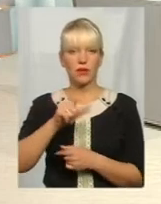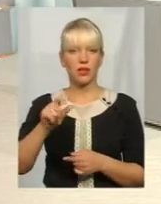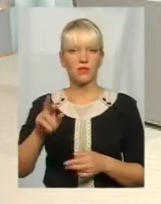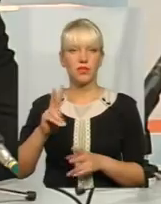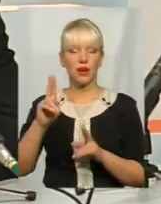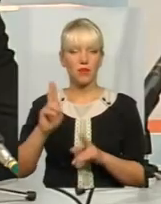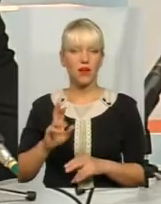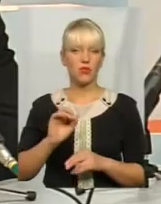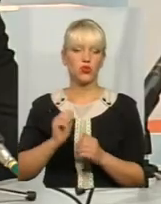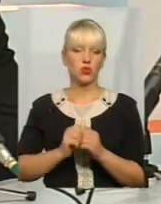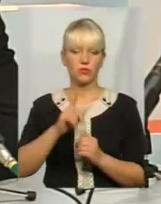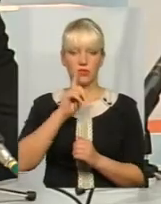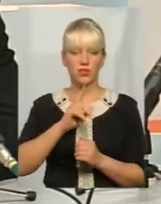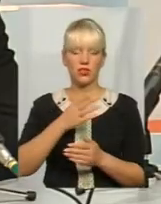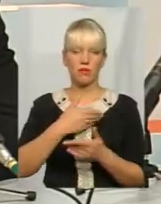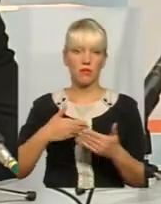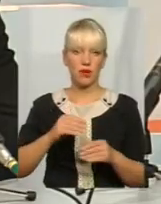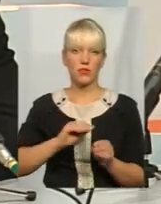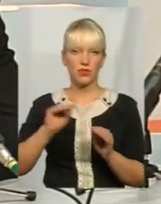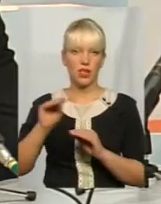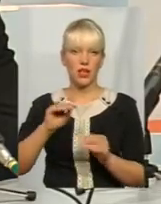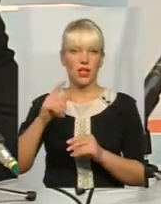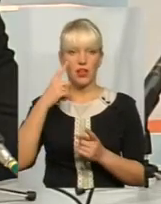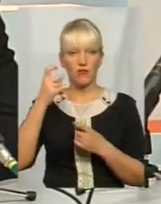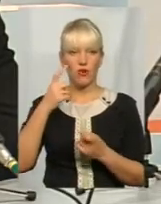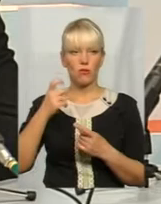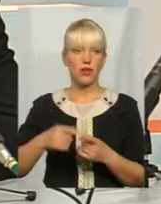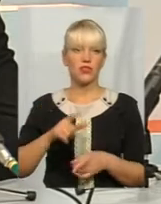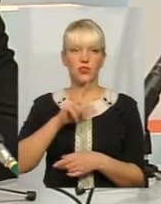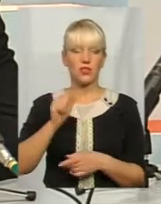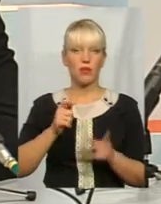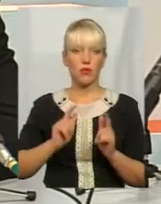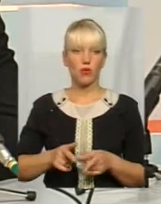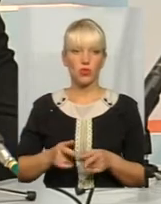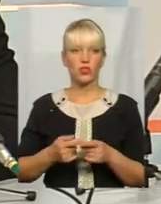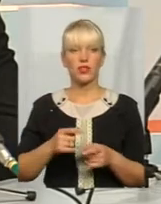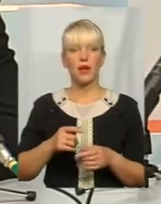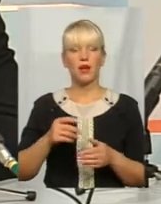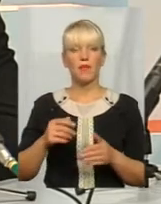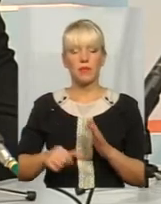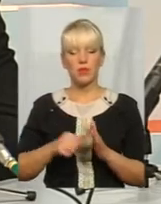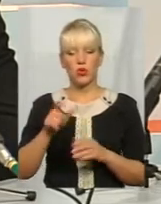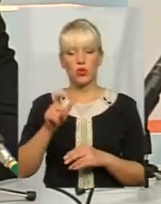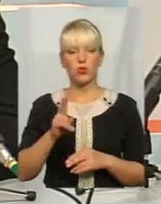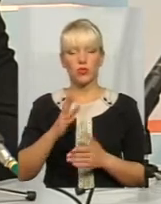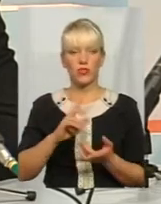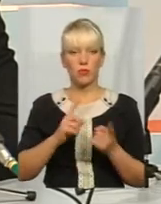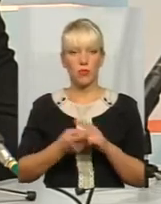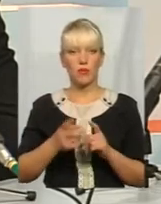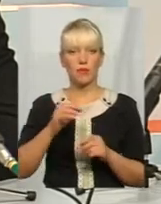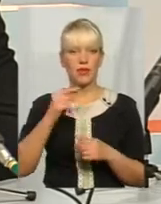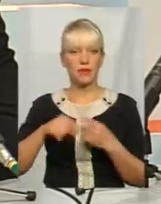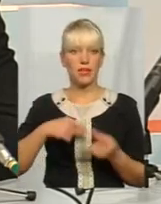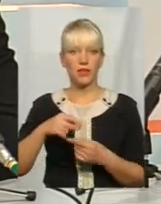майже щомісячно ми викладаємо туди інформацію, звичайно, за погодженням з безробітньою особою, яка є підприємець, про їхні